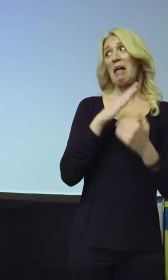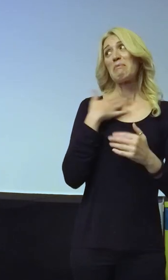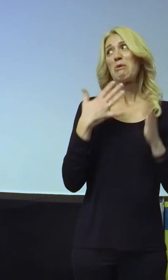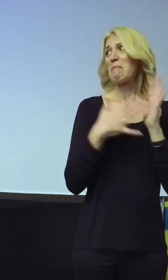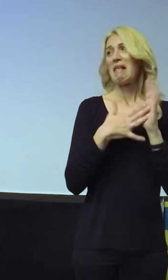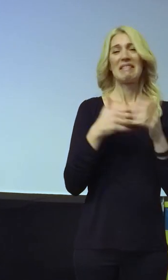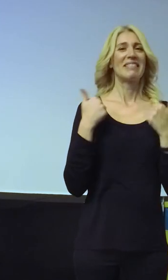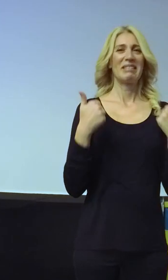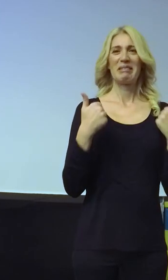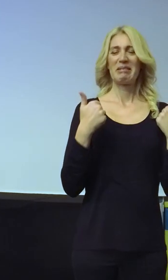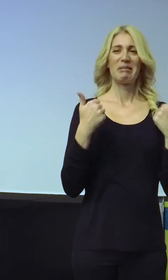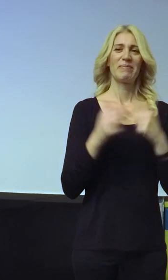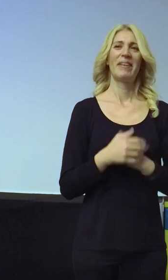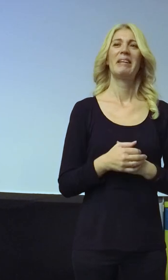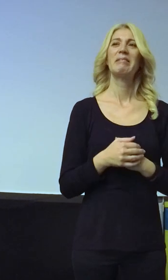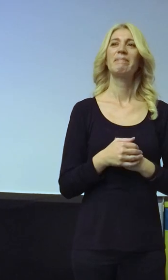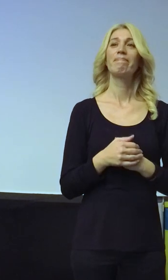Hvala puno, Milice, super.